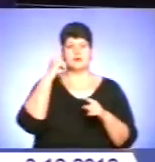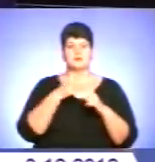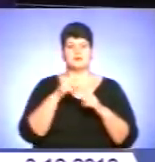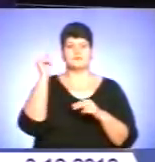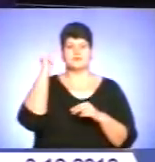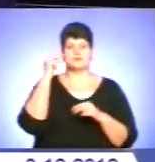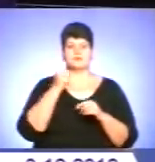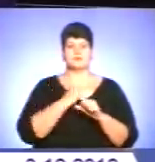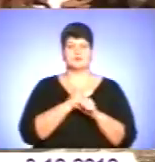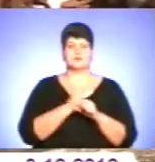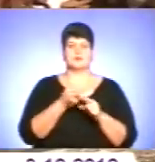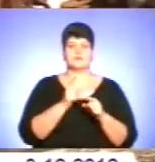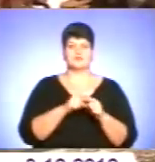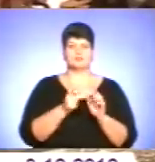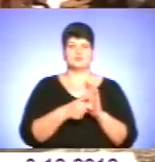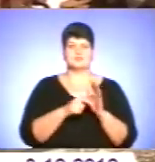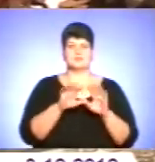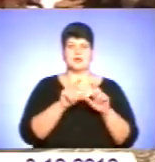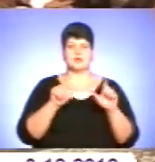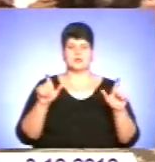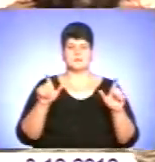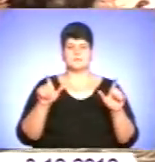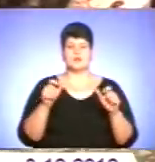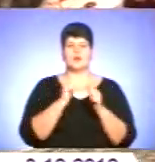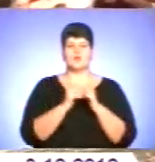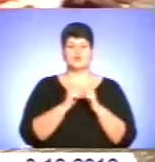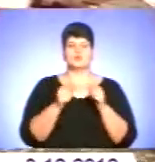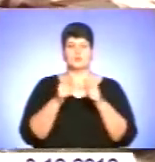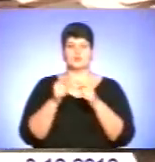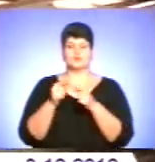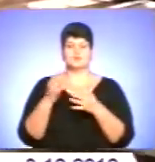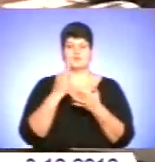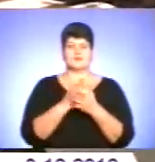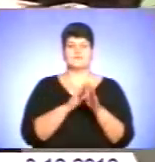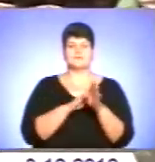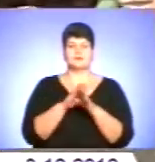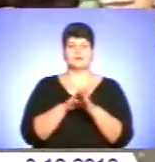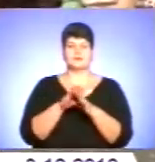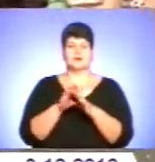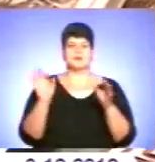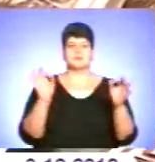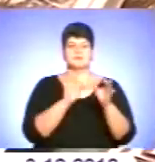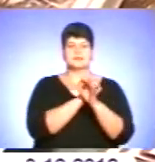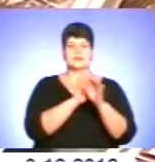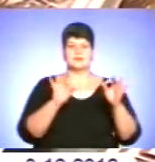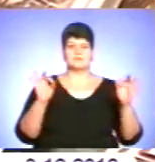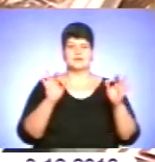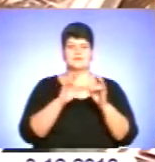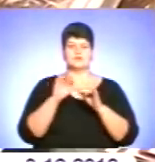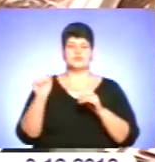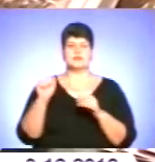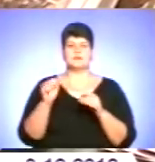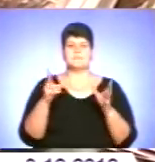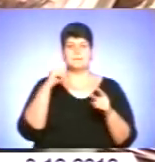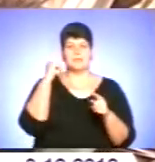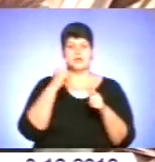цьому закладі. Кожен куточок музичної школи досі пронизаний віртуозним виконанням скрипки та віолончелі здібних музикантів